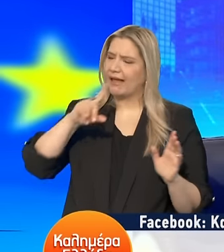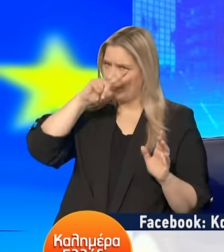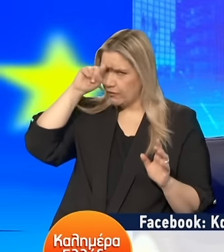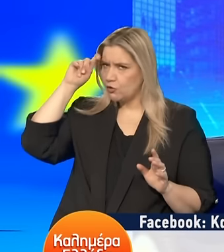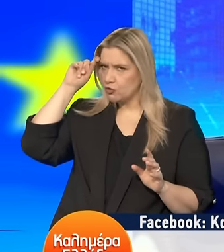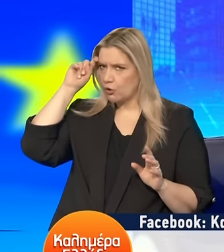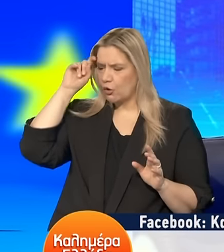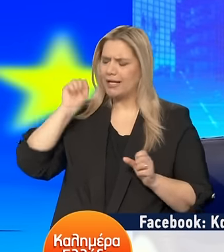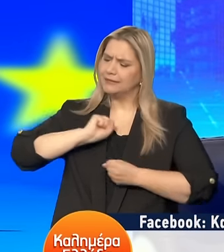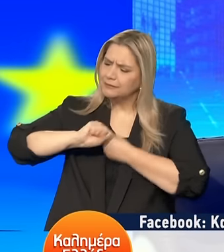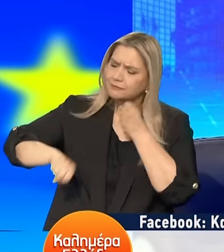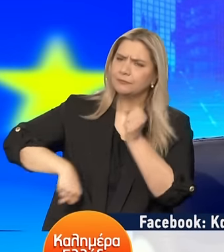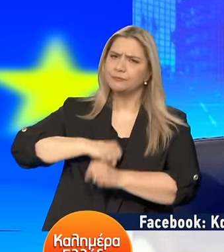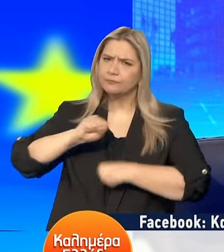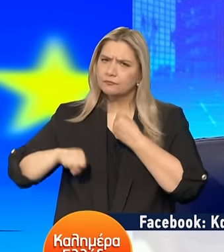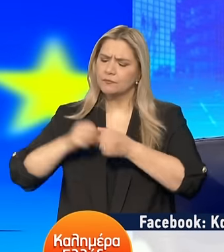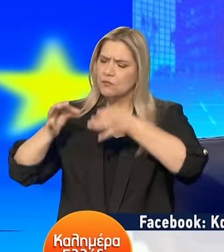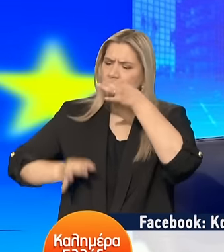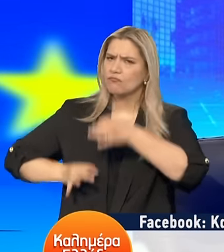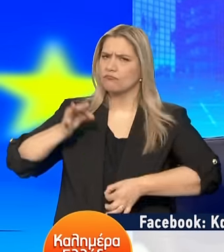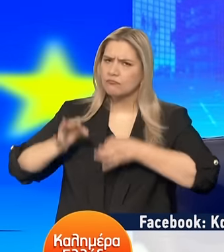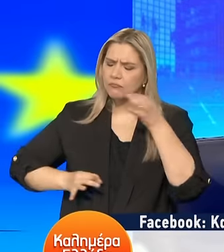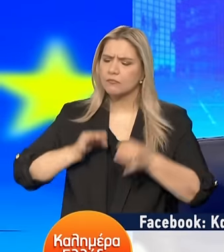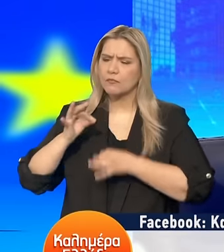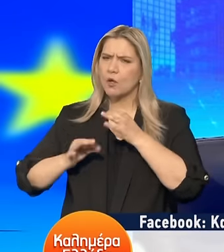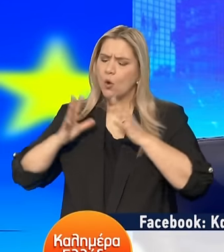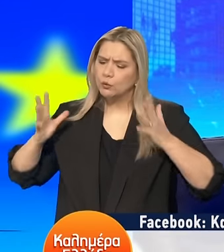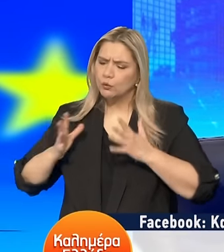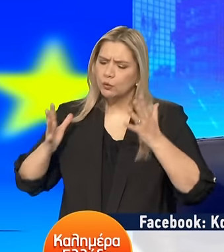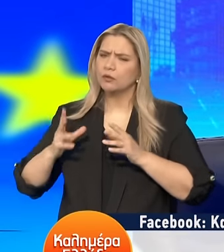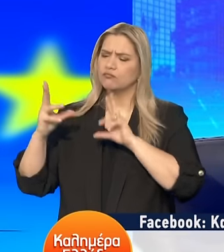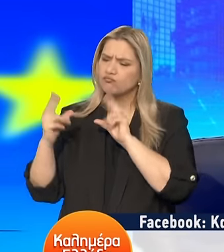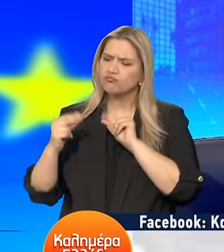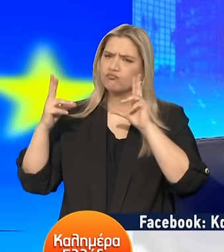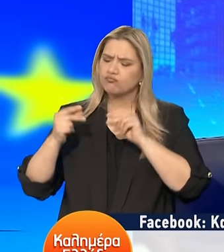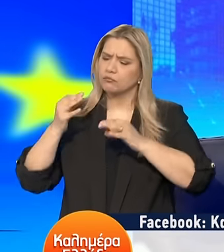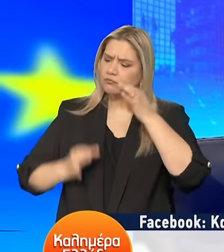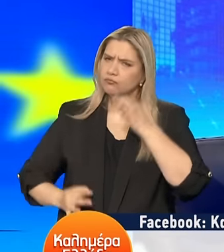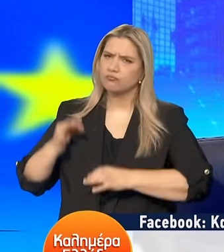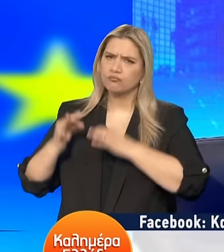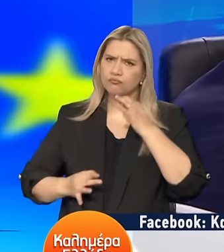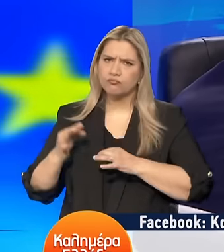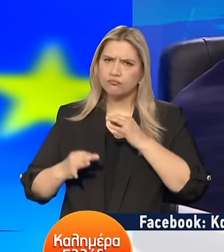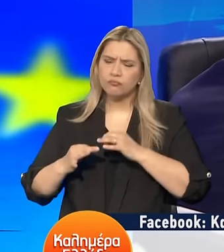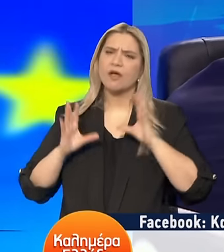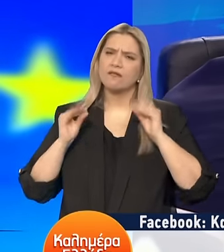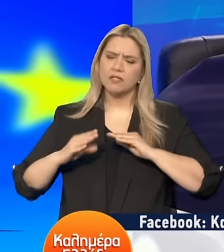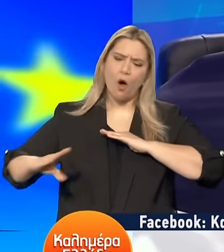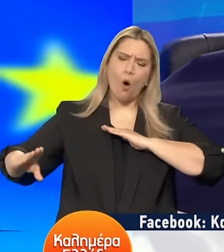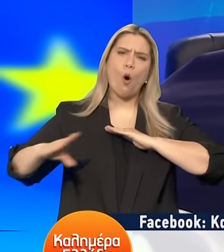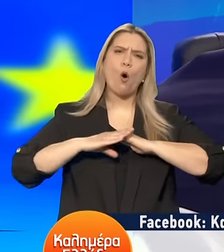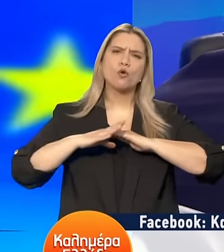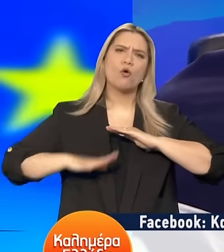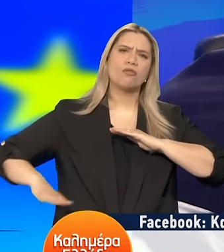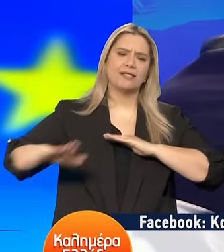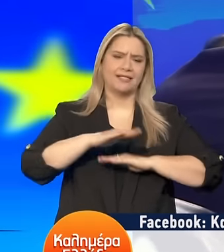εξαντλήσουμε τα περιθώρια Να συζητήσουμε Το ζήτημα της οριοθέτησης ΑΟΣ και Υφαλοκρηπίδας